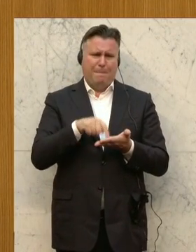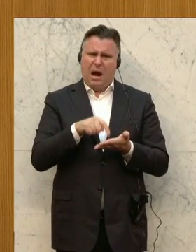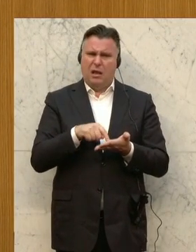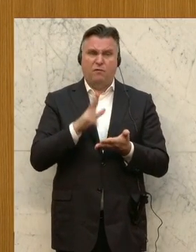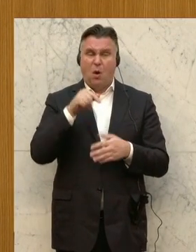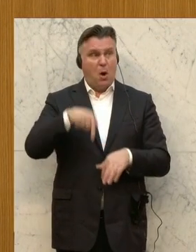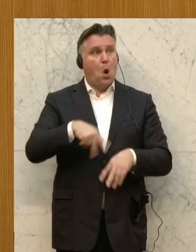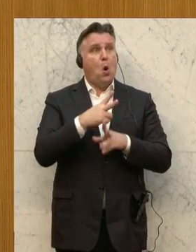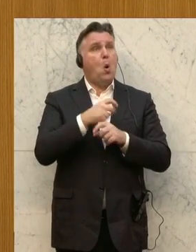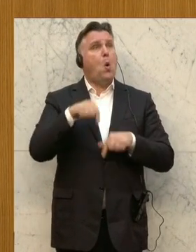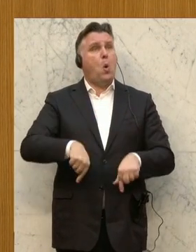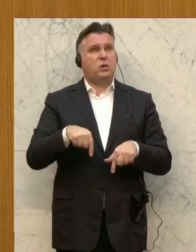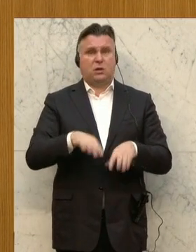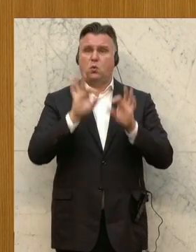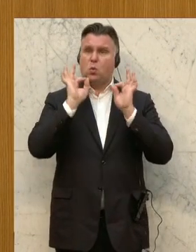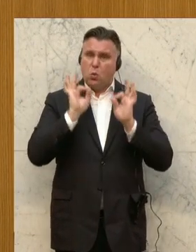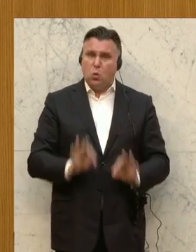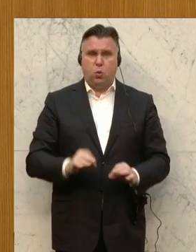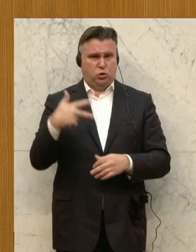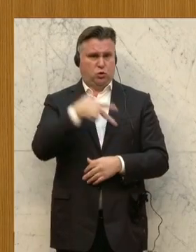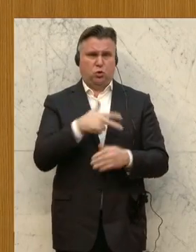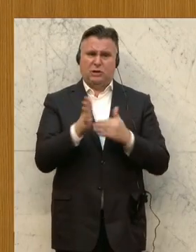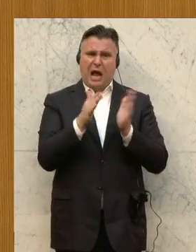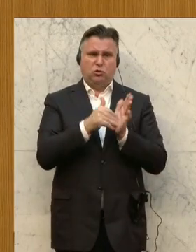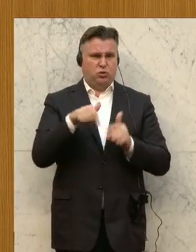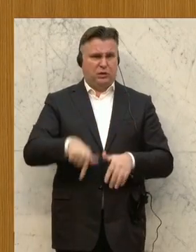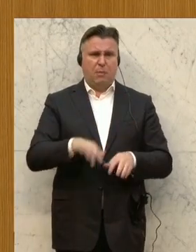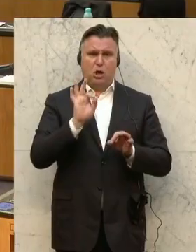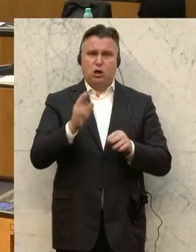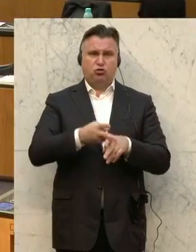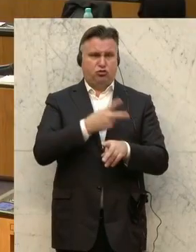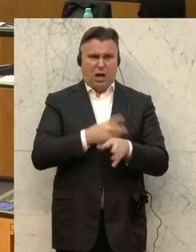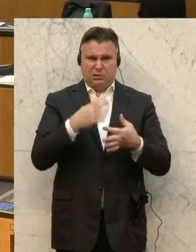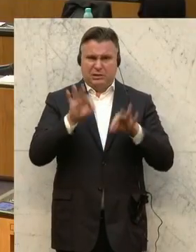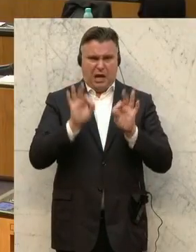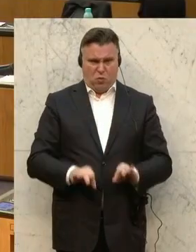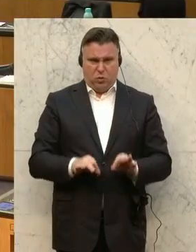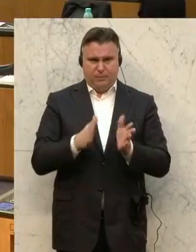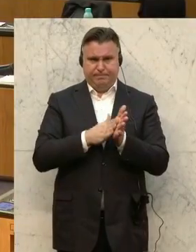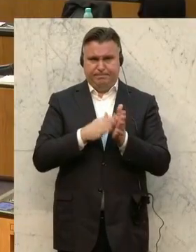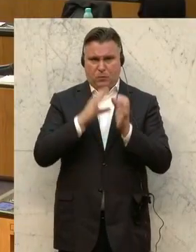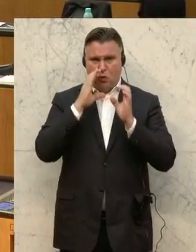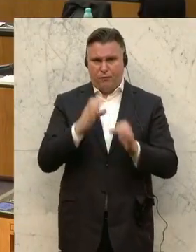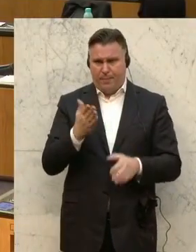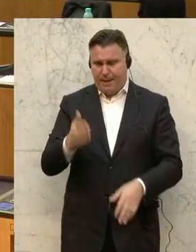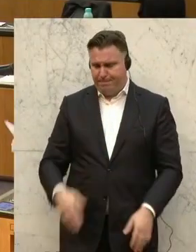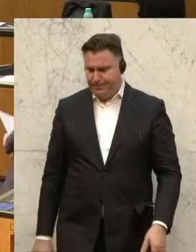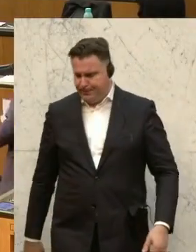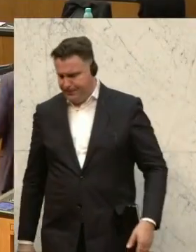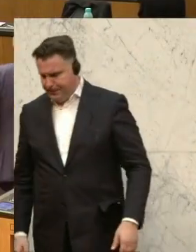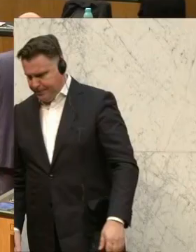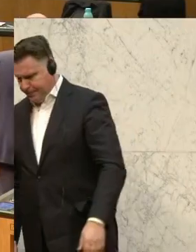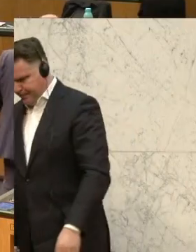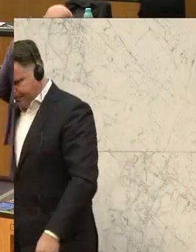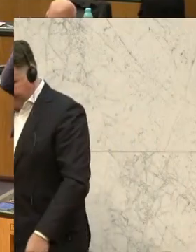Österreich ist ein gut ausgebauter Sozialstaat. Torin Spöttinger, ein Schmiedemeister aus